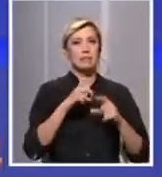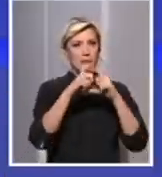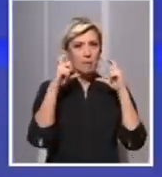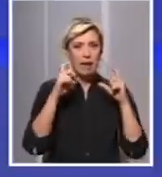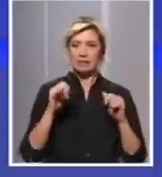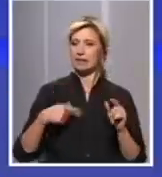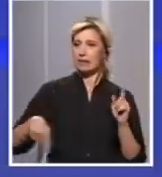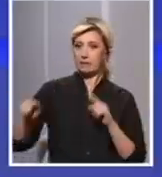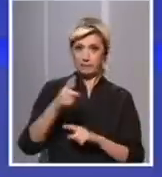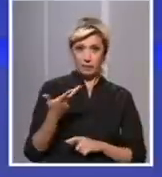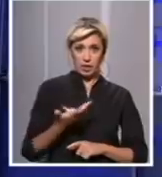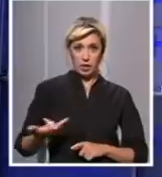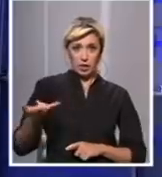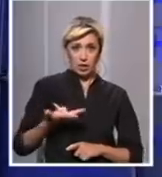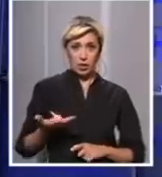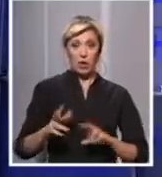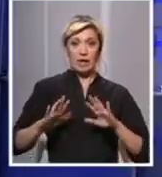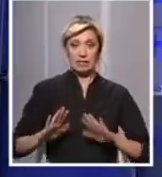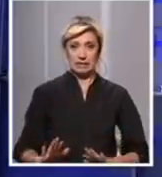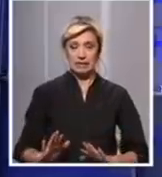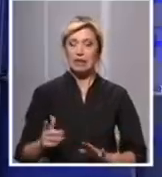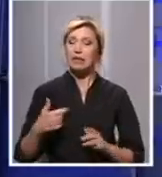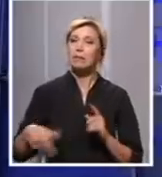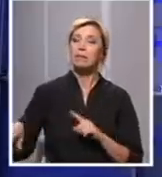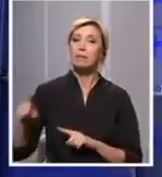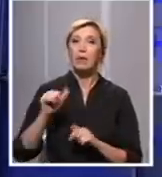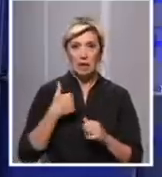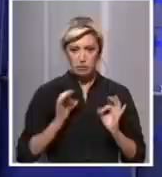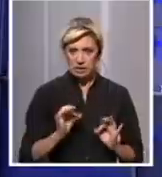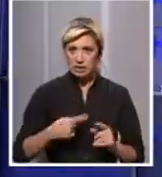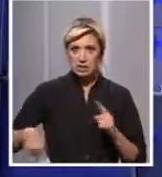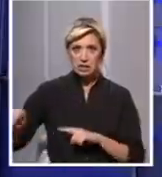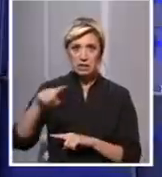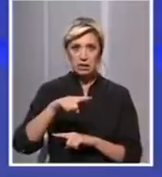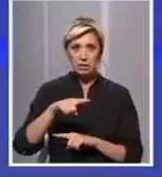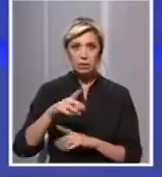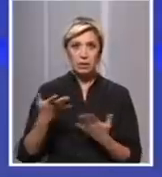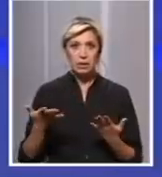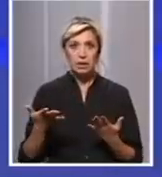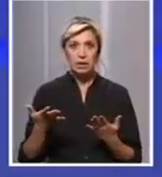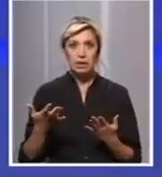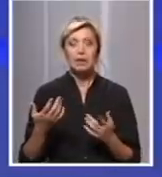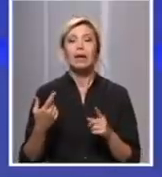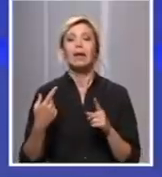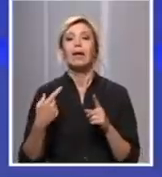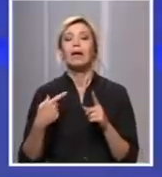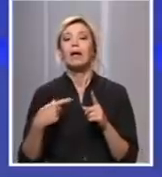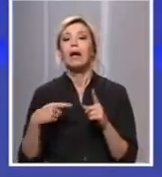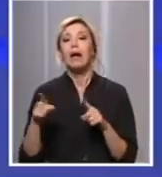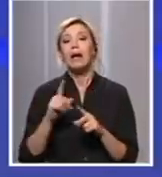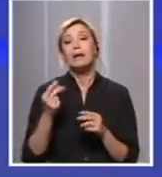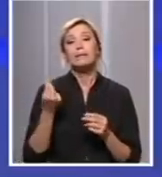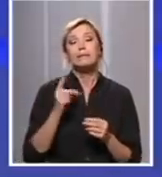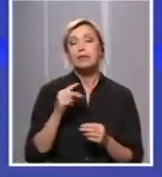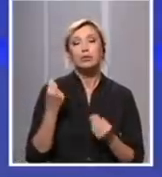i prosto, da li vi očekujete sad da će građani Beograda, pošto nisu baš bili pobolji podaci da tako kažem u Beogradu,